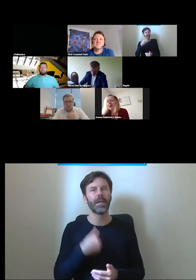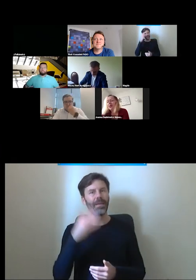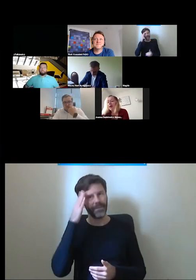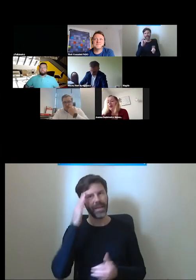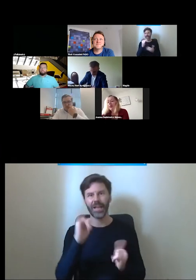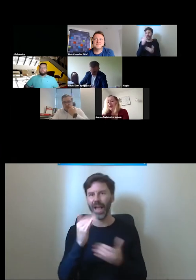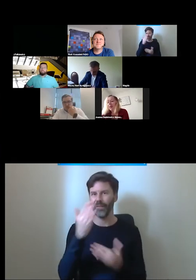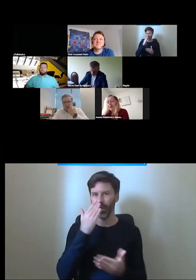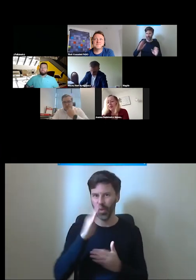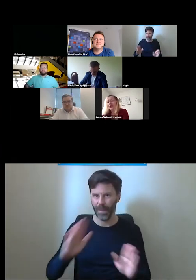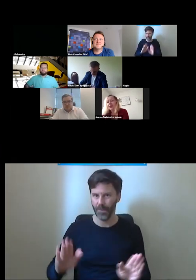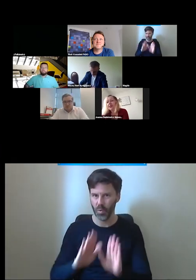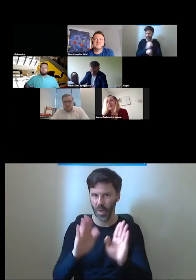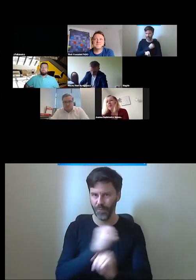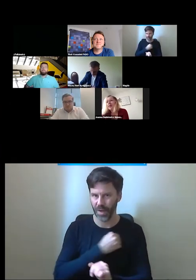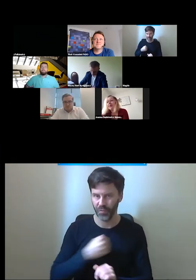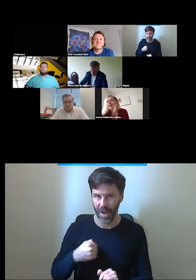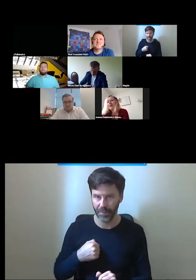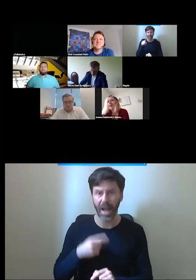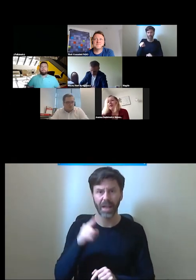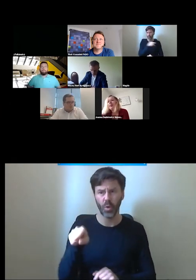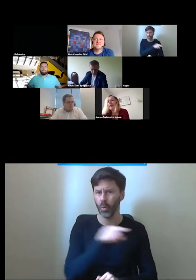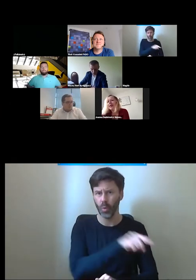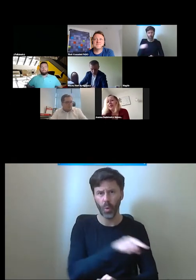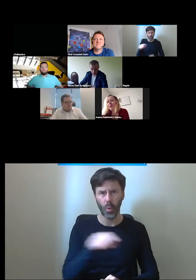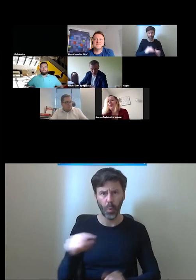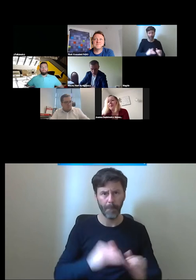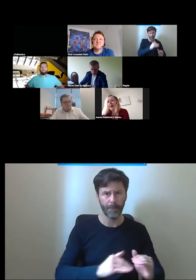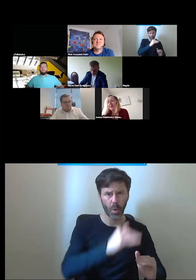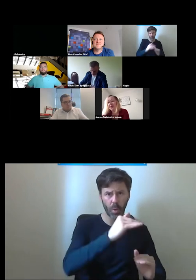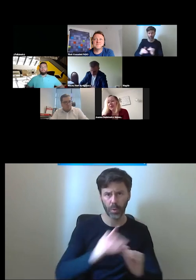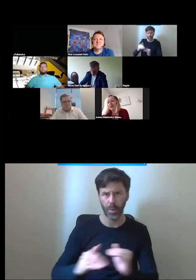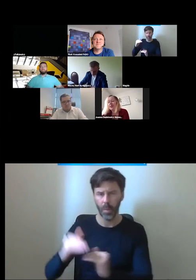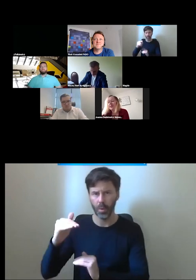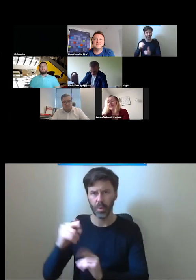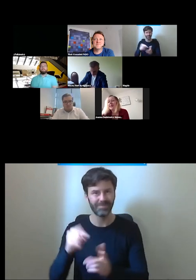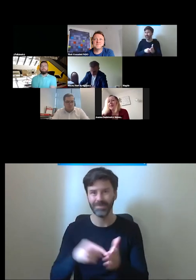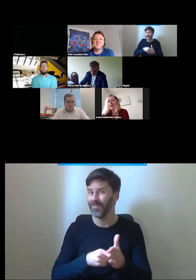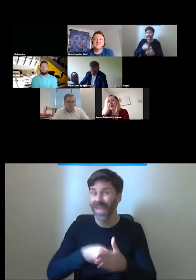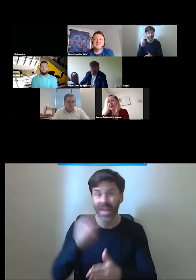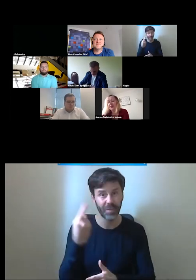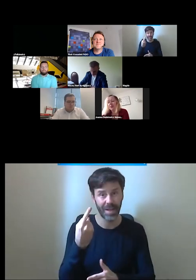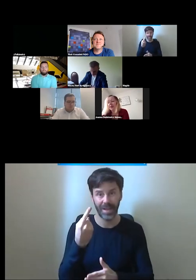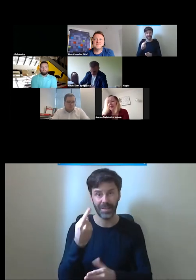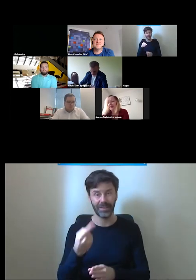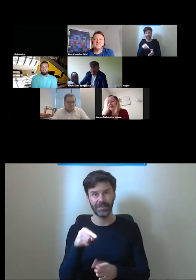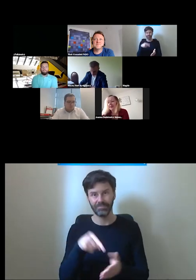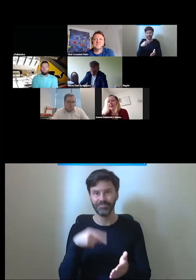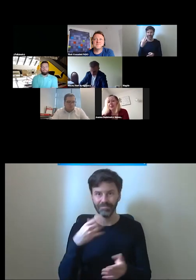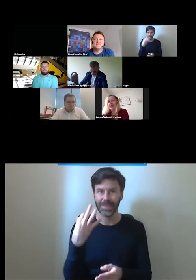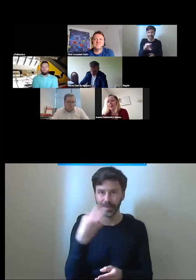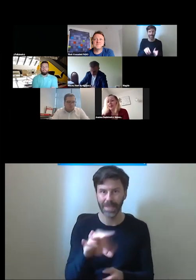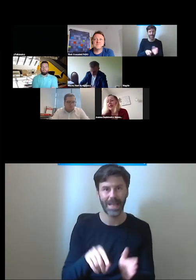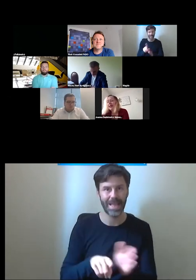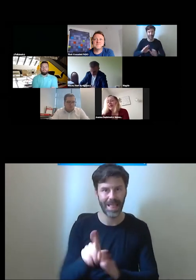akurat oba te podnośniki są indywidualnymi projektami prototypami wręcz specjalnie dedykowanymi tutaj na